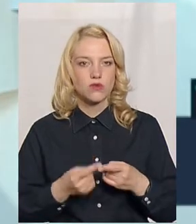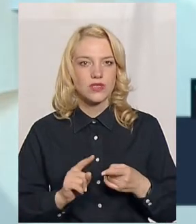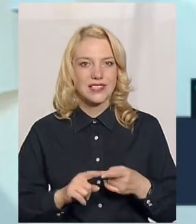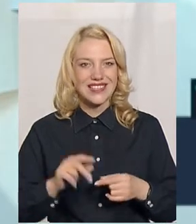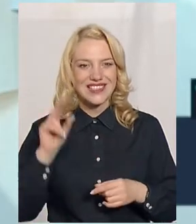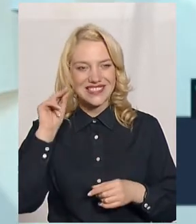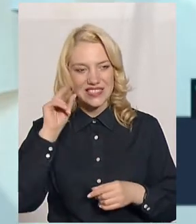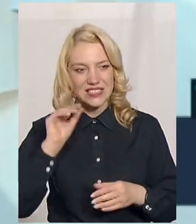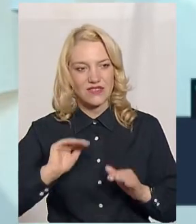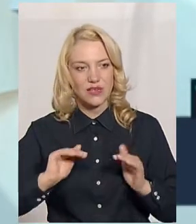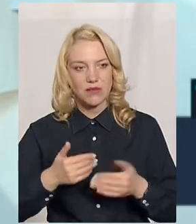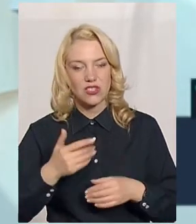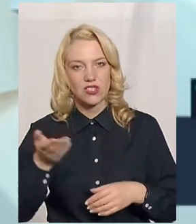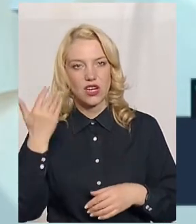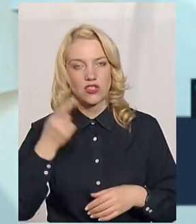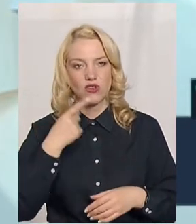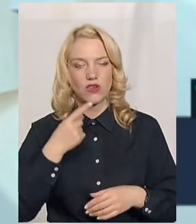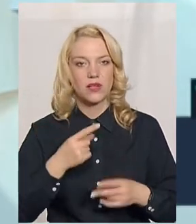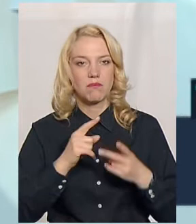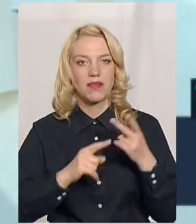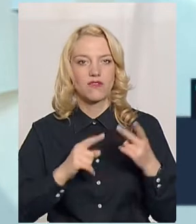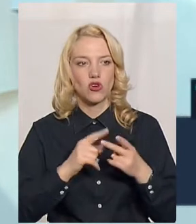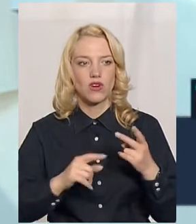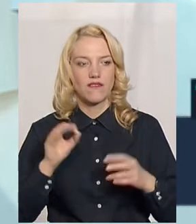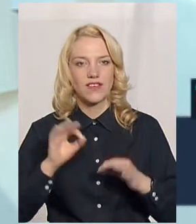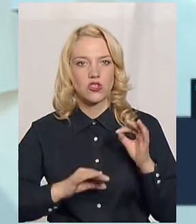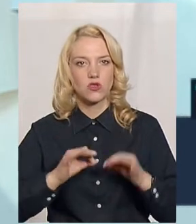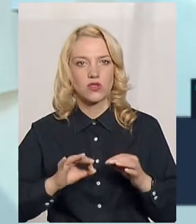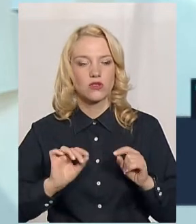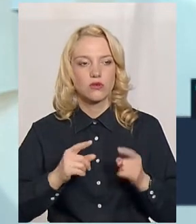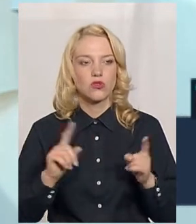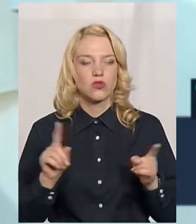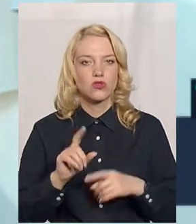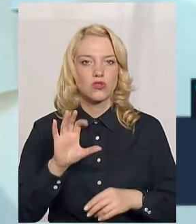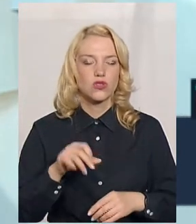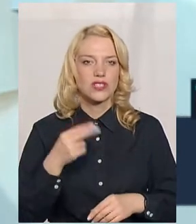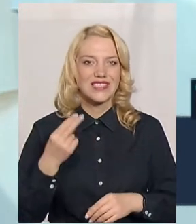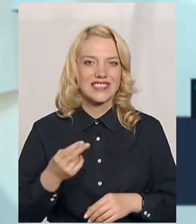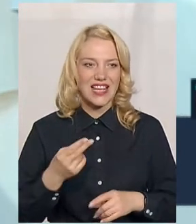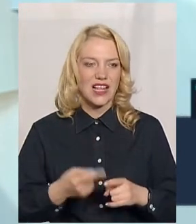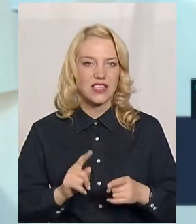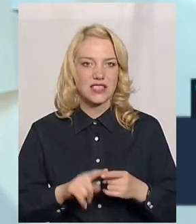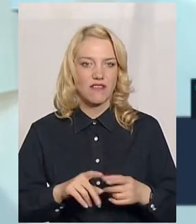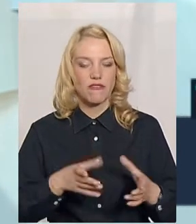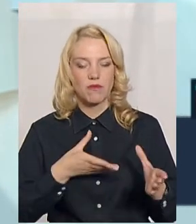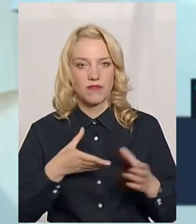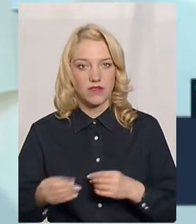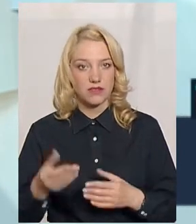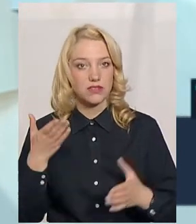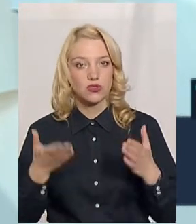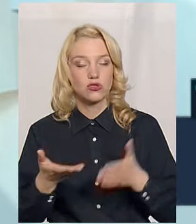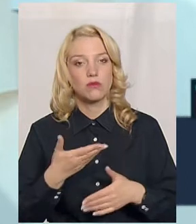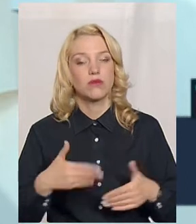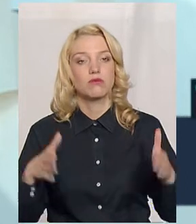стала меншою? Раніше говорили про 1,5%? Тому що соціальні фактори грають роль. Якщо ми